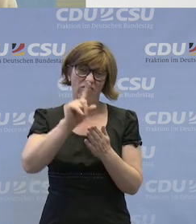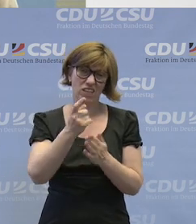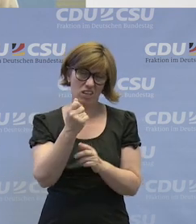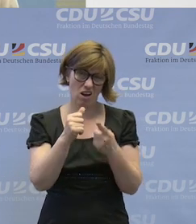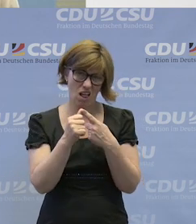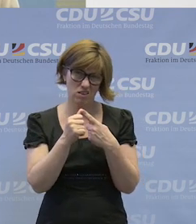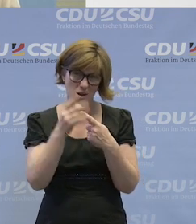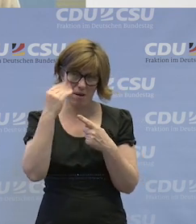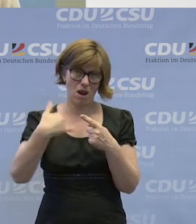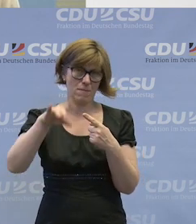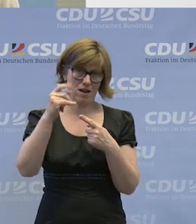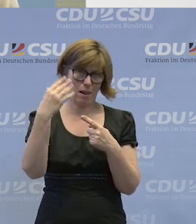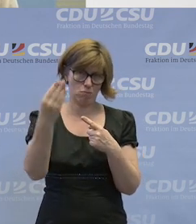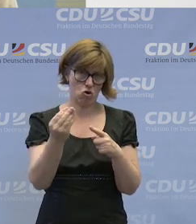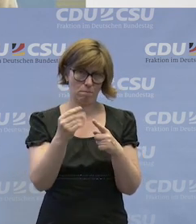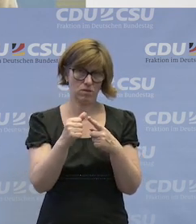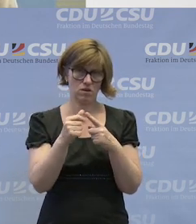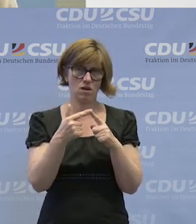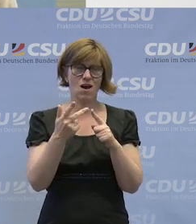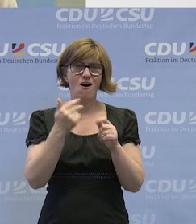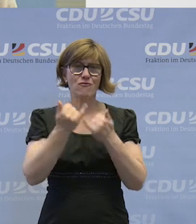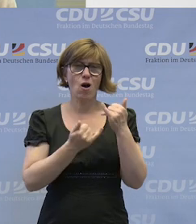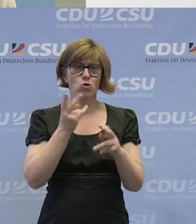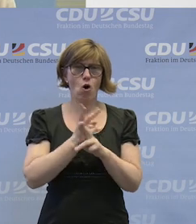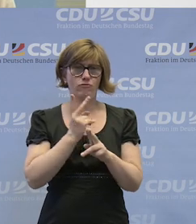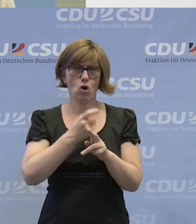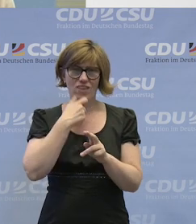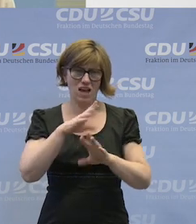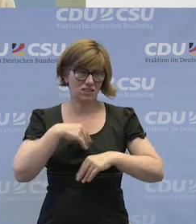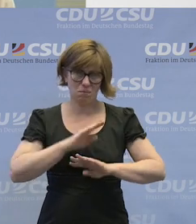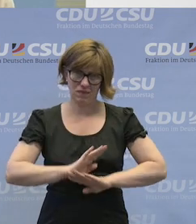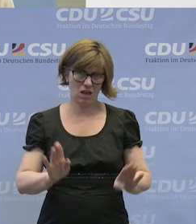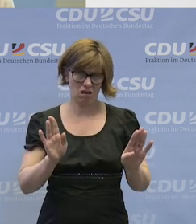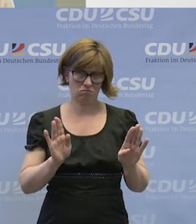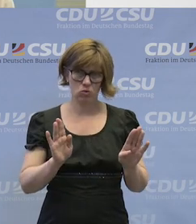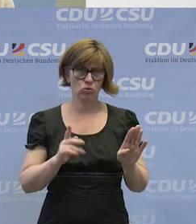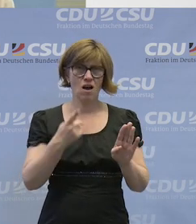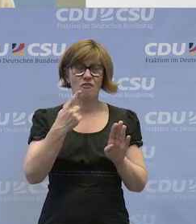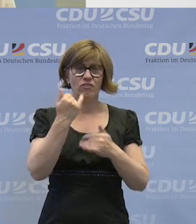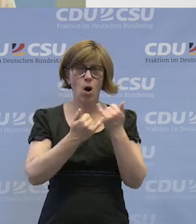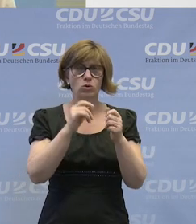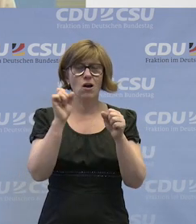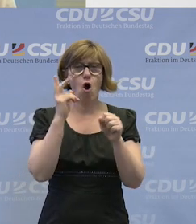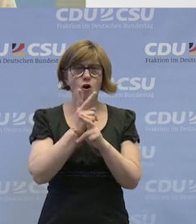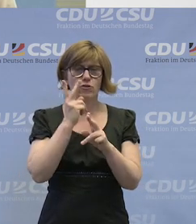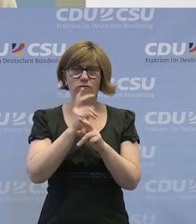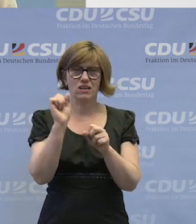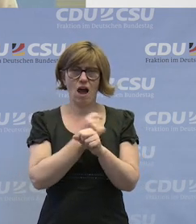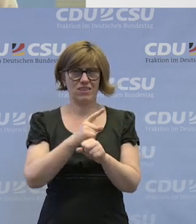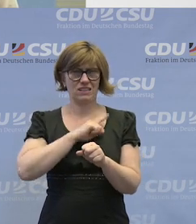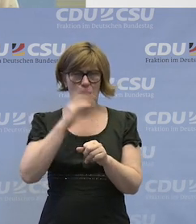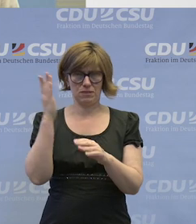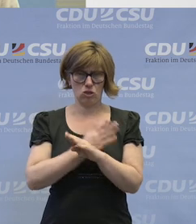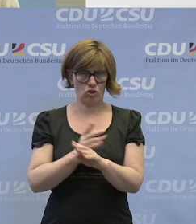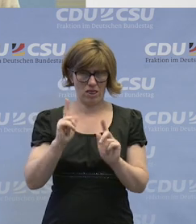Geld als Männer. Frauen werden oft nicht ernst genommen und sie können oft nicht selbst über ihr